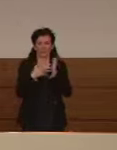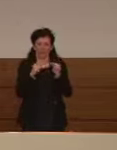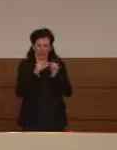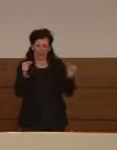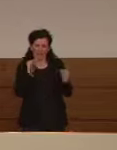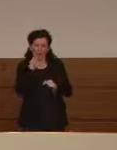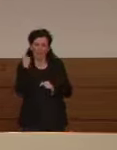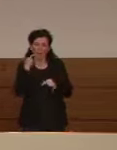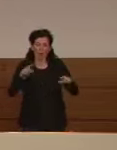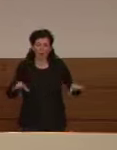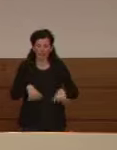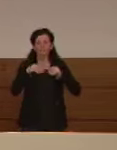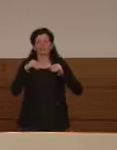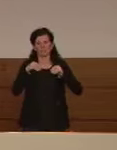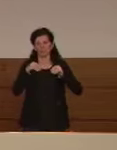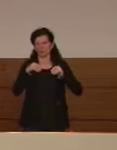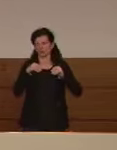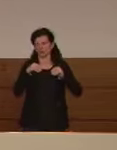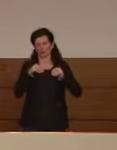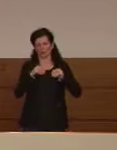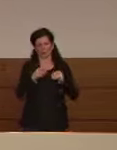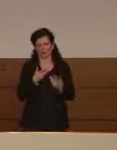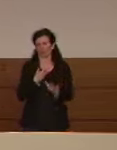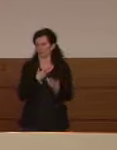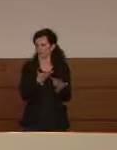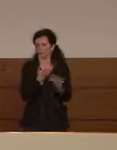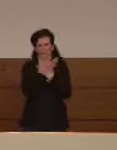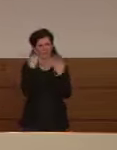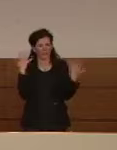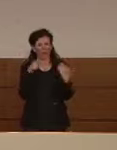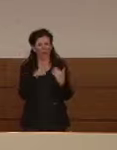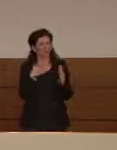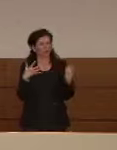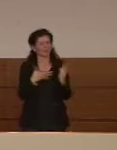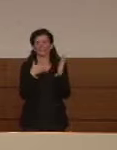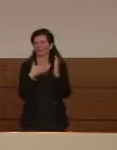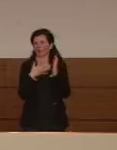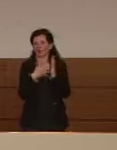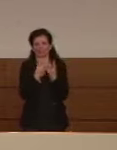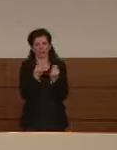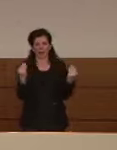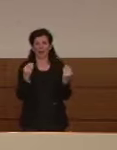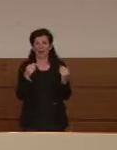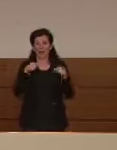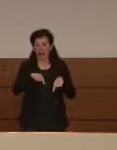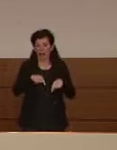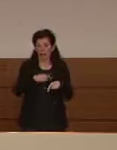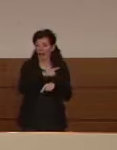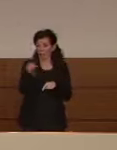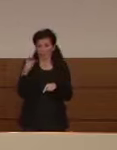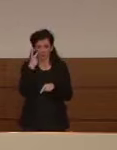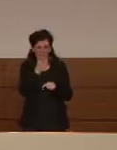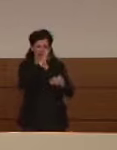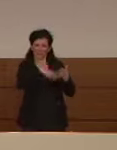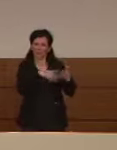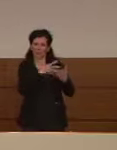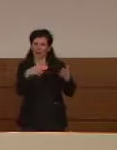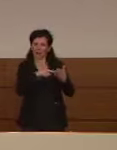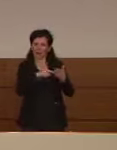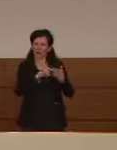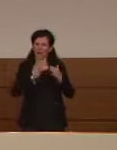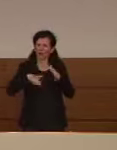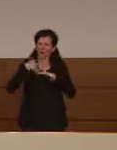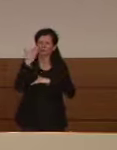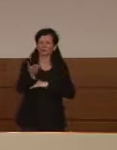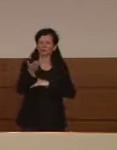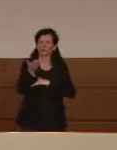fase iniziale anche sul numero dei tamponi avete visto che adesso il numero dei tamponi è elevatissimo siamo sopra i 50